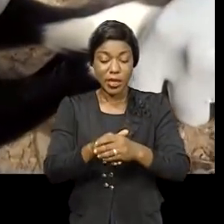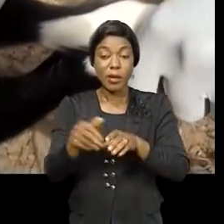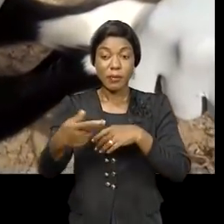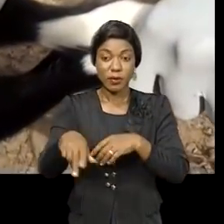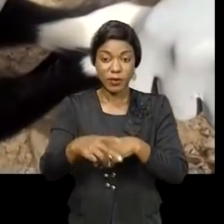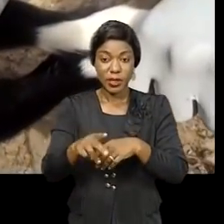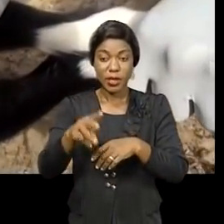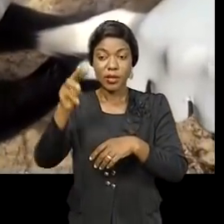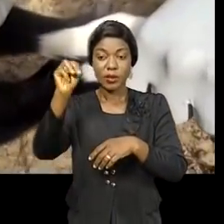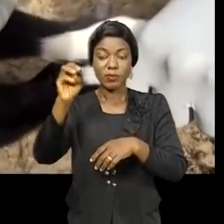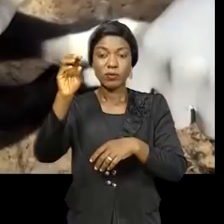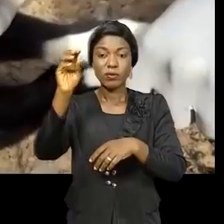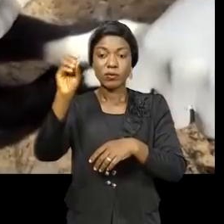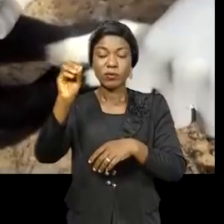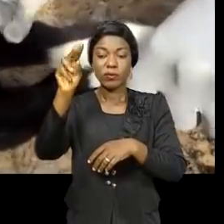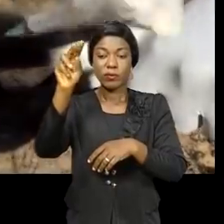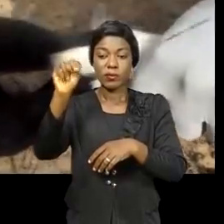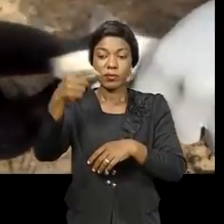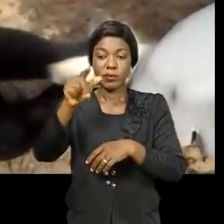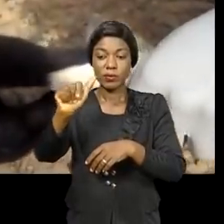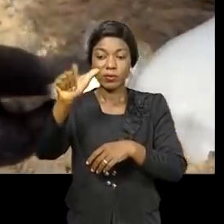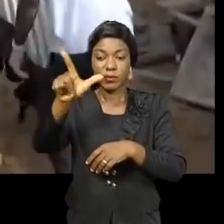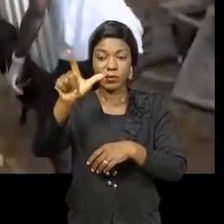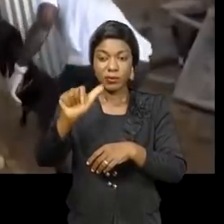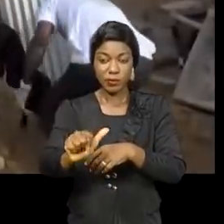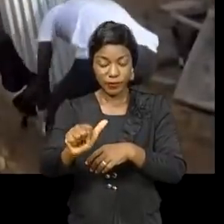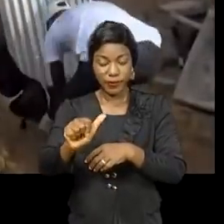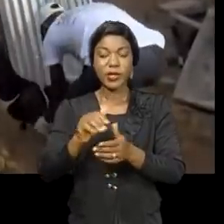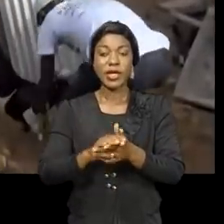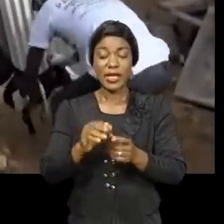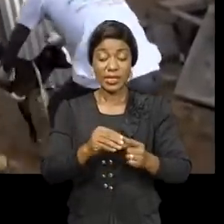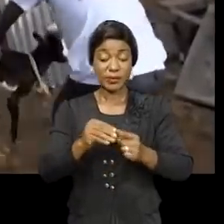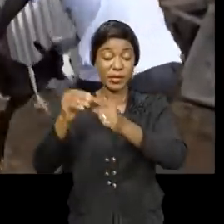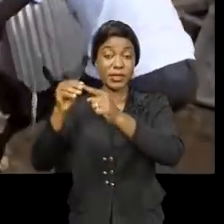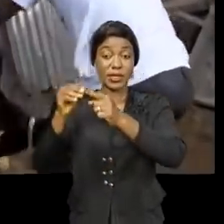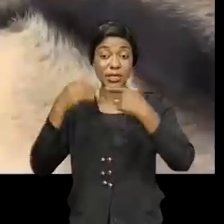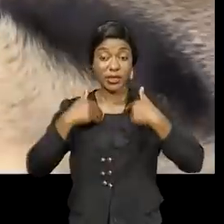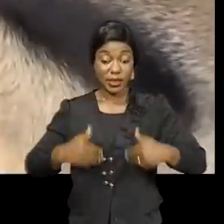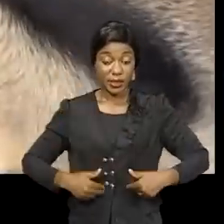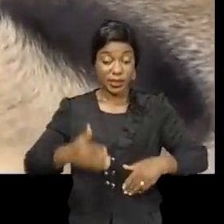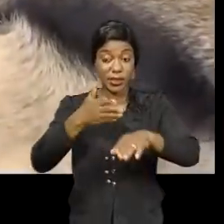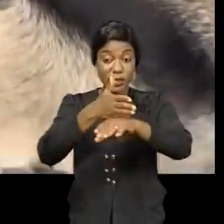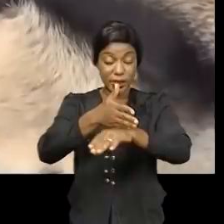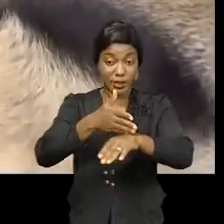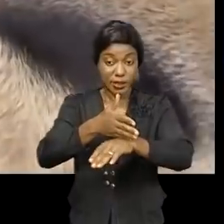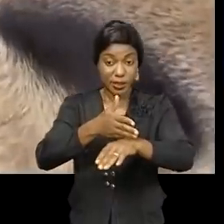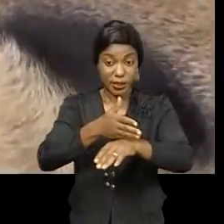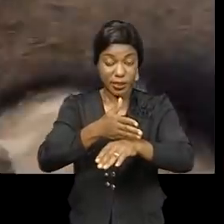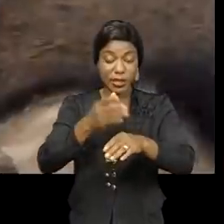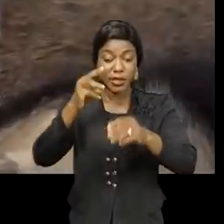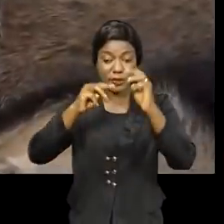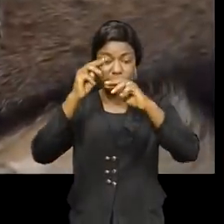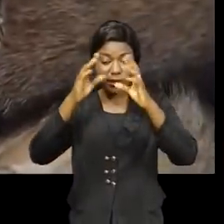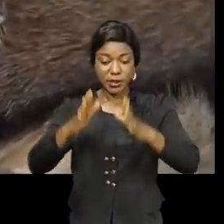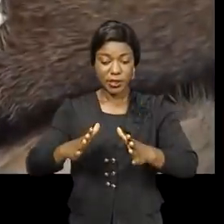province de la Mongala, se poursuit. Durant une dizaine de jours, les spécialistes en santé animale venus de la direction des services vétérinaires du ministère